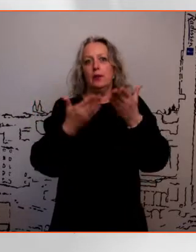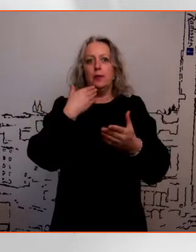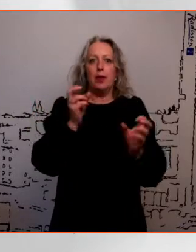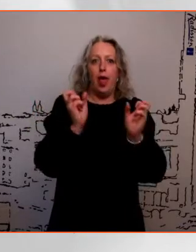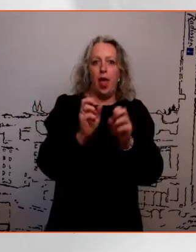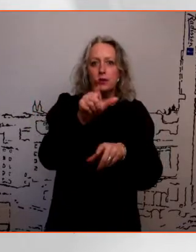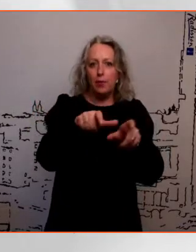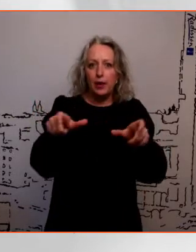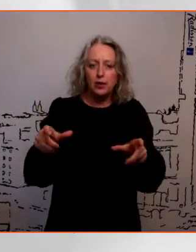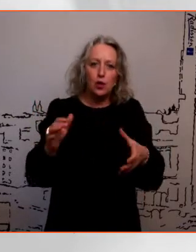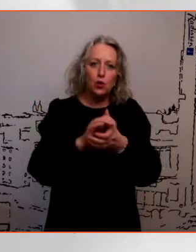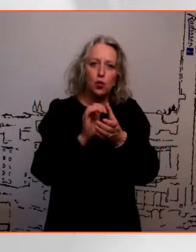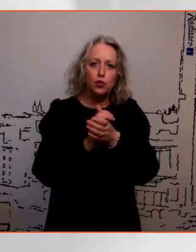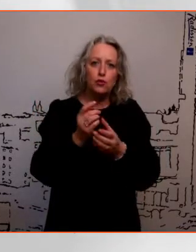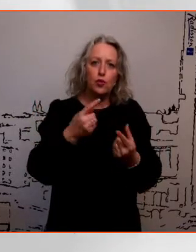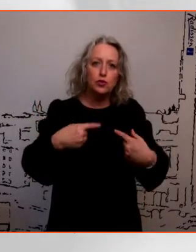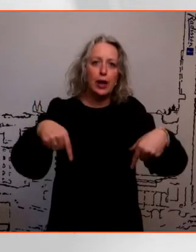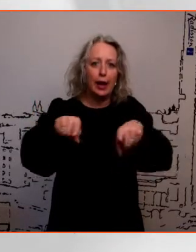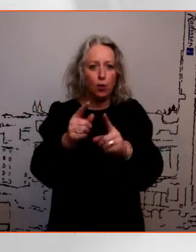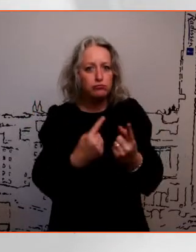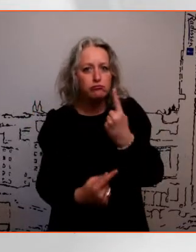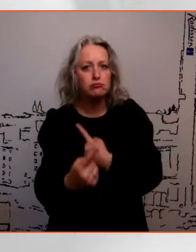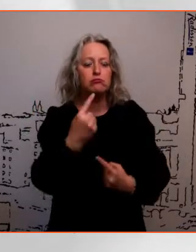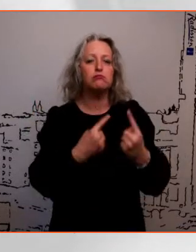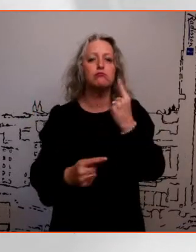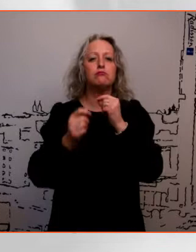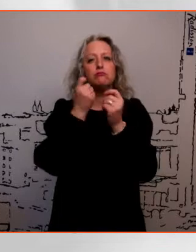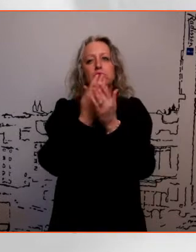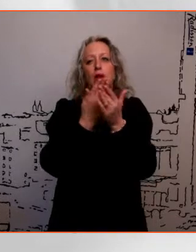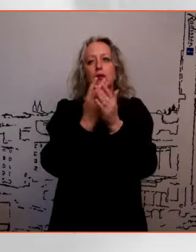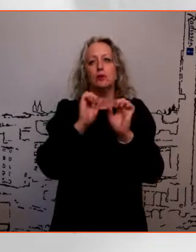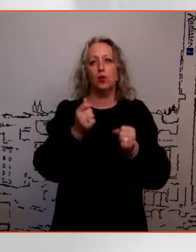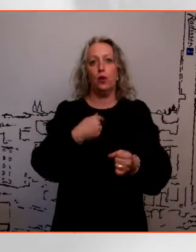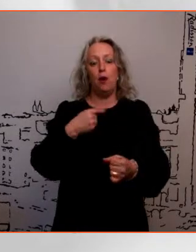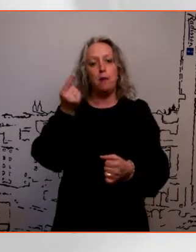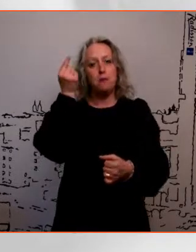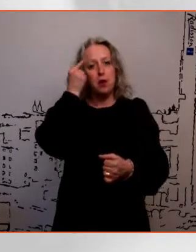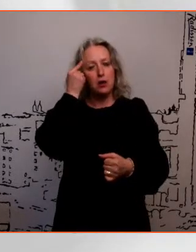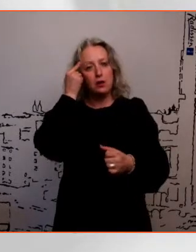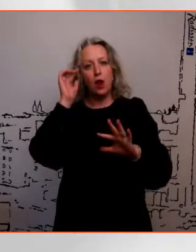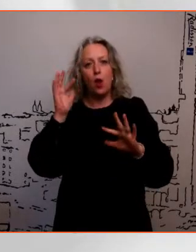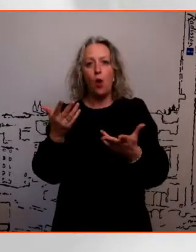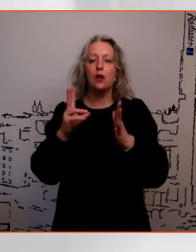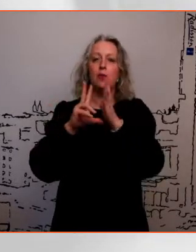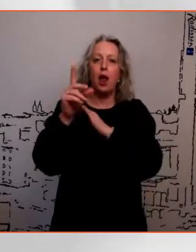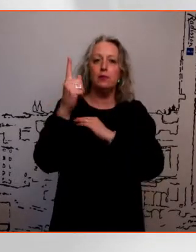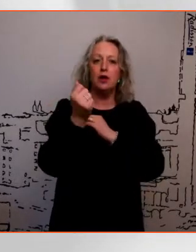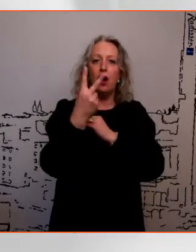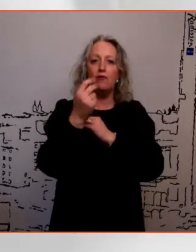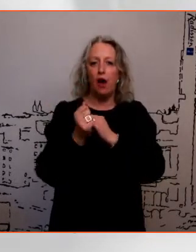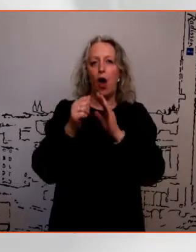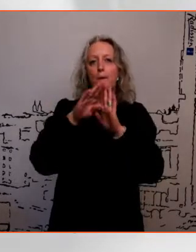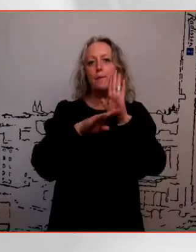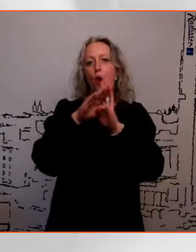tutvusringkonnas rääkimine. Näiteks, kui ma mõtlen, et ma läheks võibolla Java programmeerjaks, et siis ma lähen,